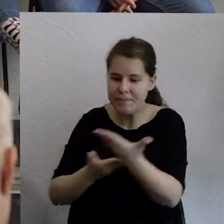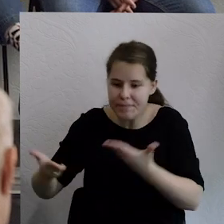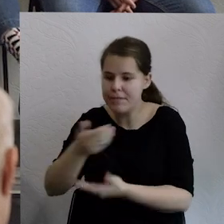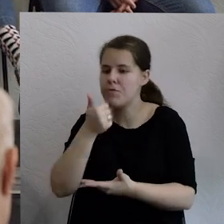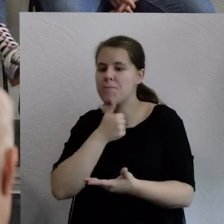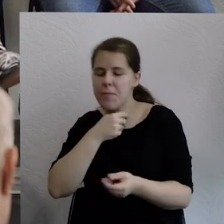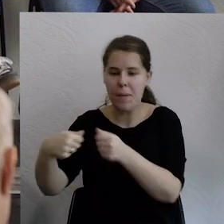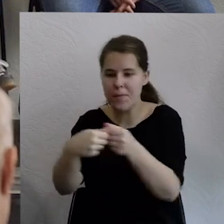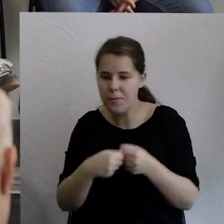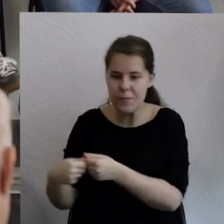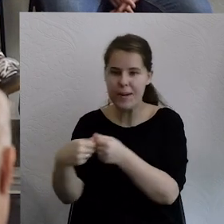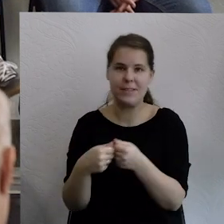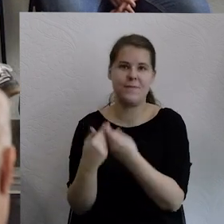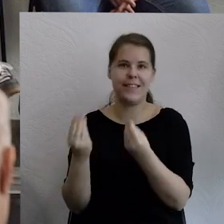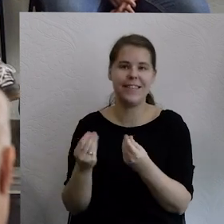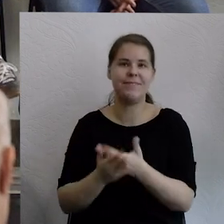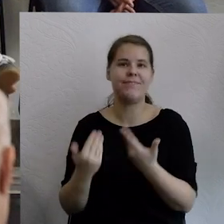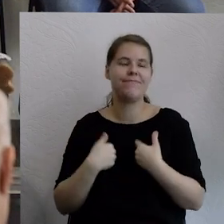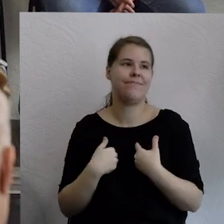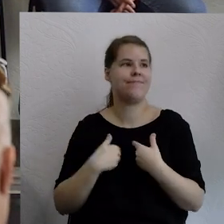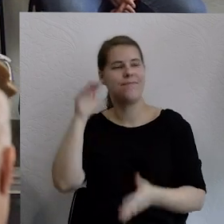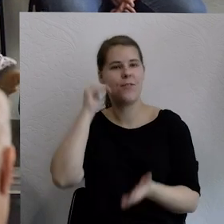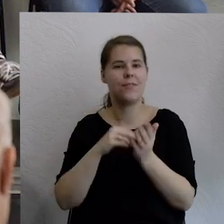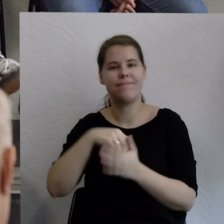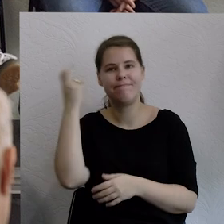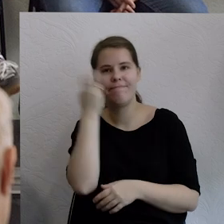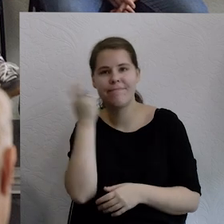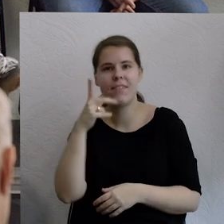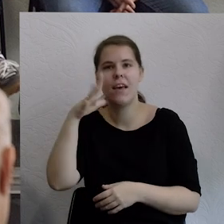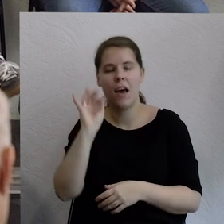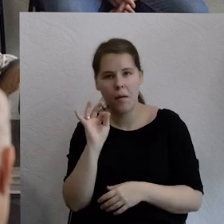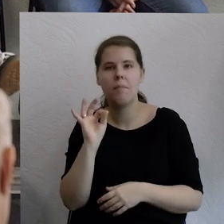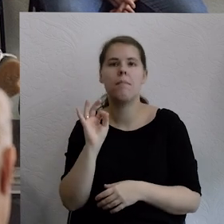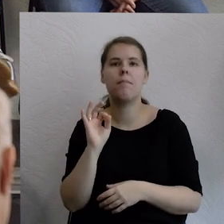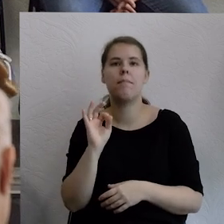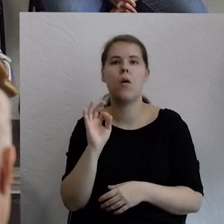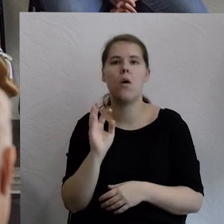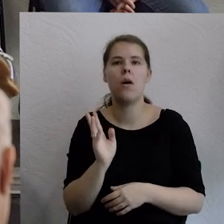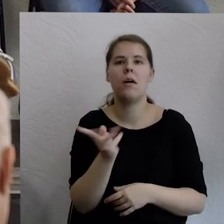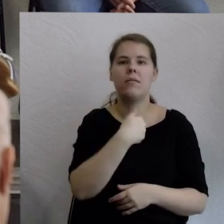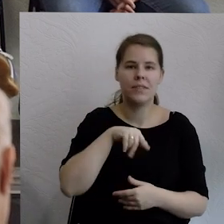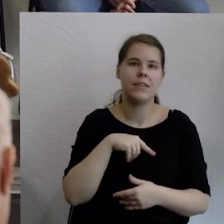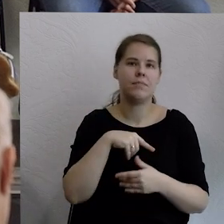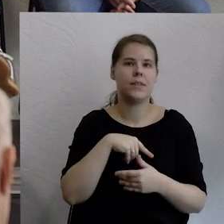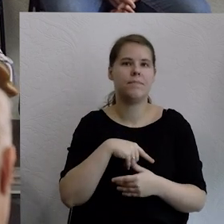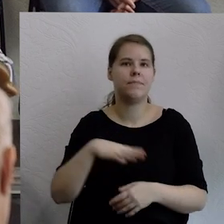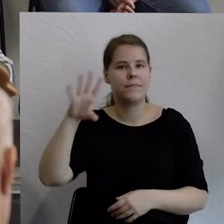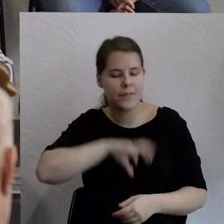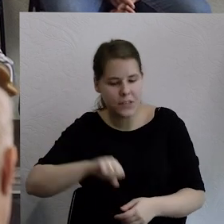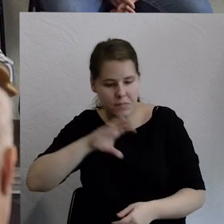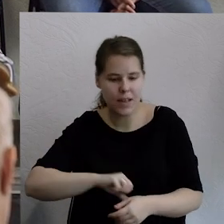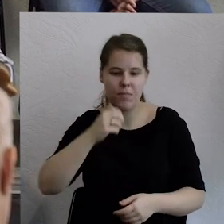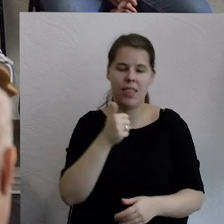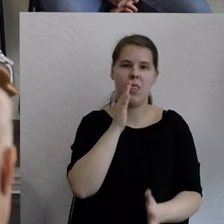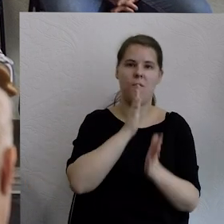Dla nas jest to też ciekawe doświadczenie, bo przetrwaliśmy właśnie te dwie, znaczy jedną wojnę w trakcie. Ale ogromną wojnę, która